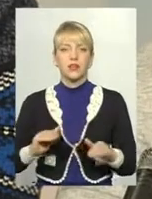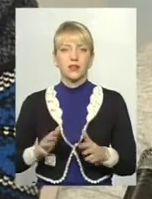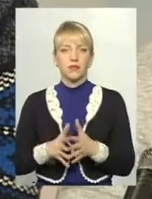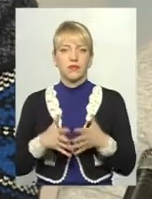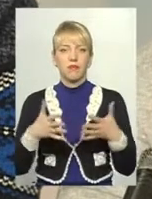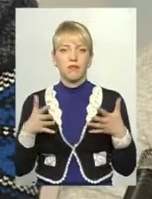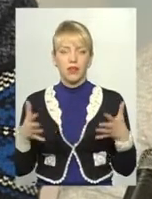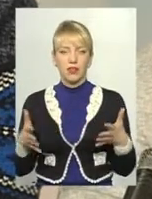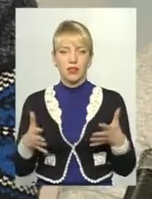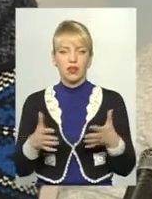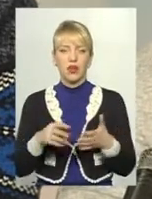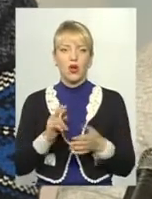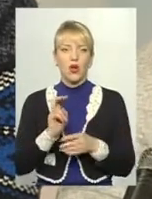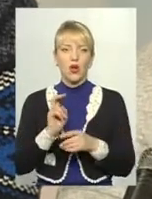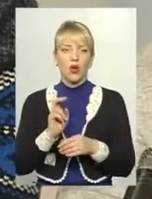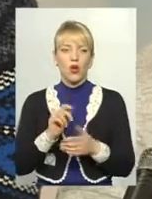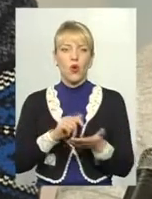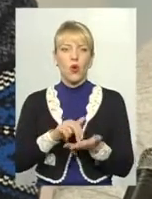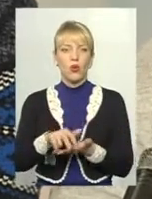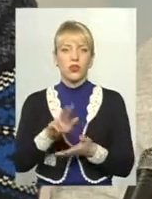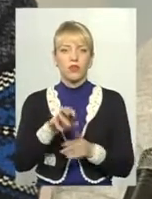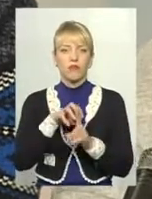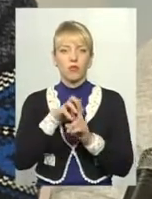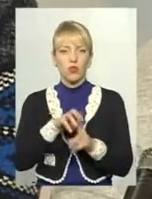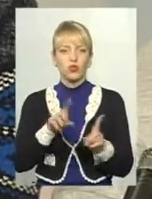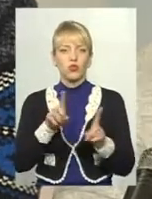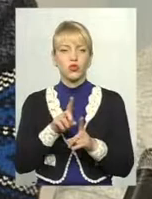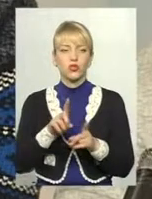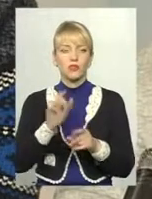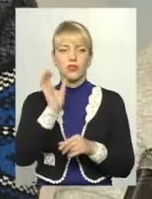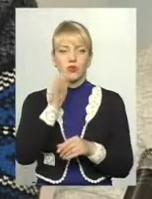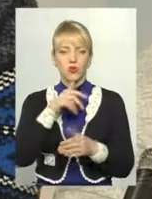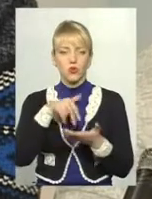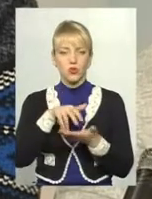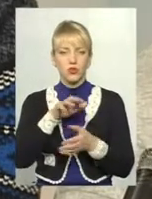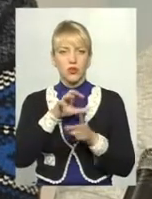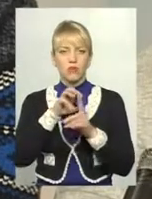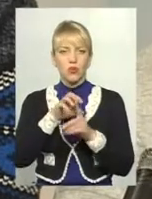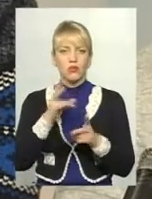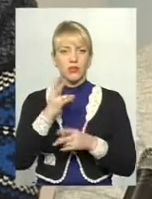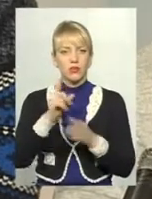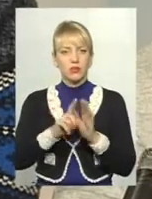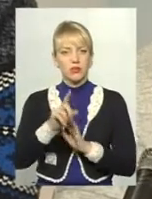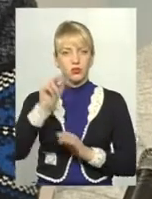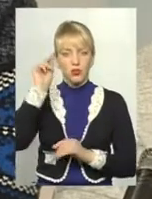більше і більше ходити у походи. Тому що для того, щоб піти вже в серйозні походи, потрібно спочатку навчитися